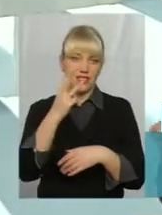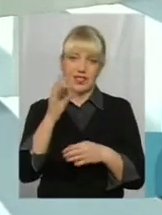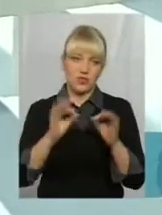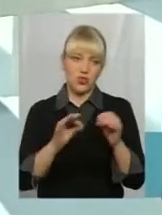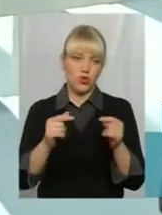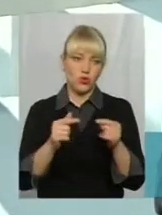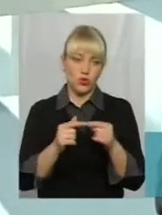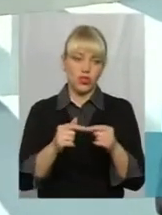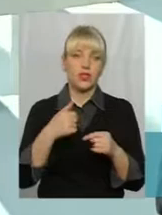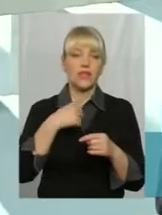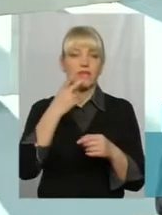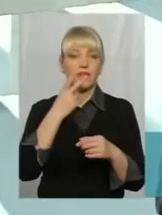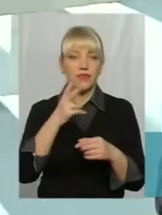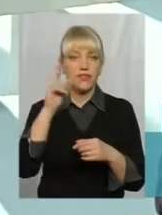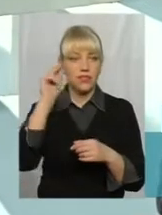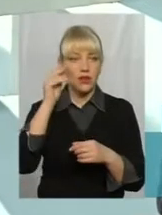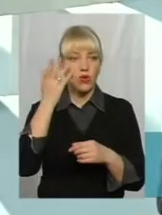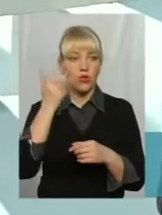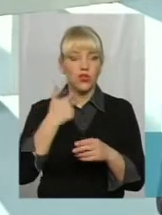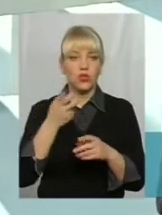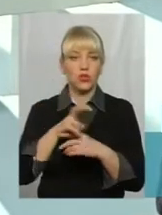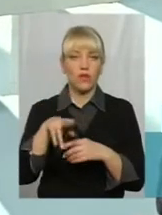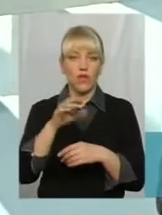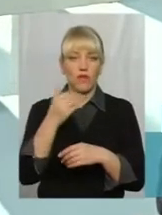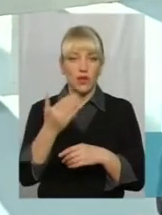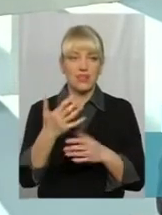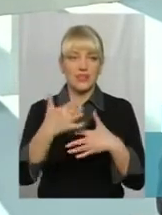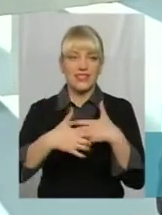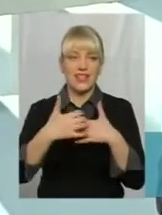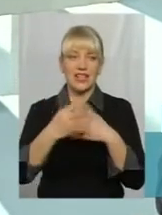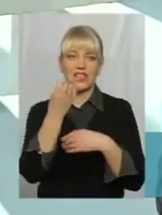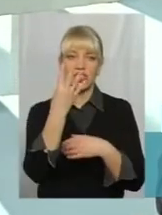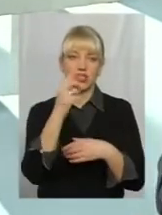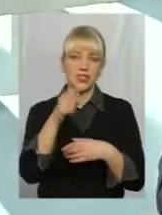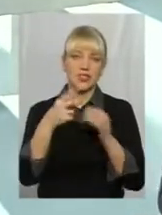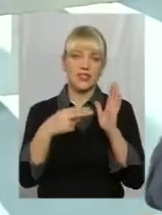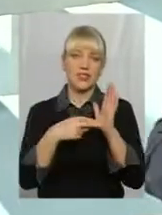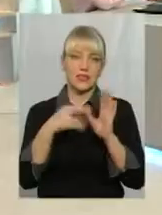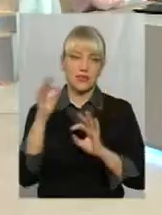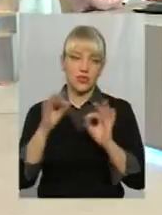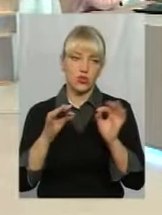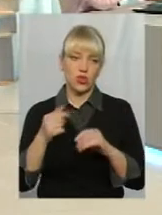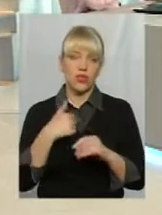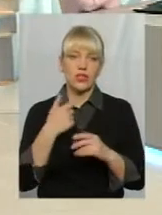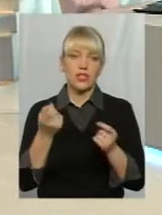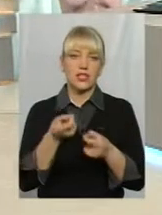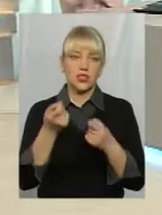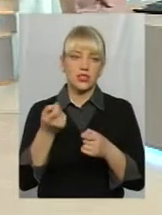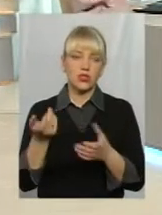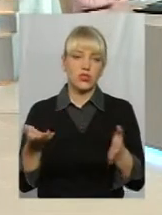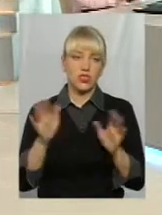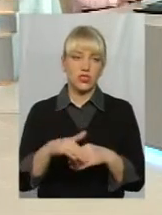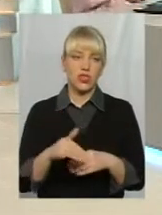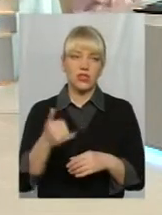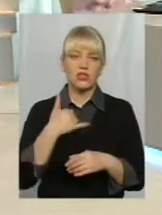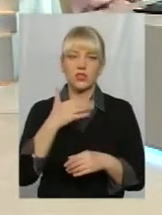Тобто, я дивився цифри, до речі, коли йшов до вас, середня по Україні – 14,7. І в вже дуже мало часу лишається. У